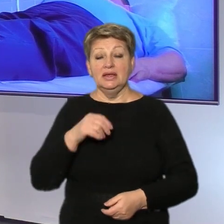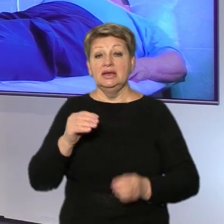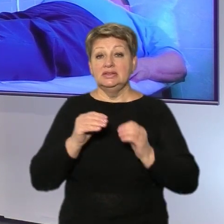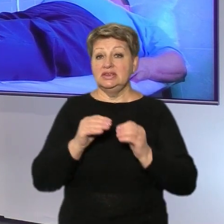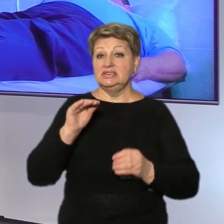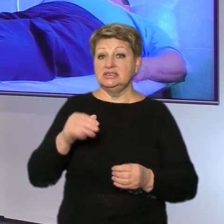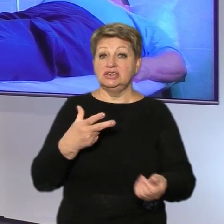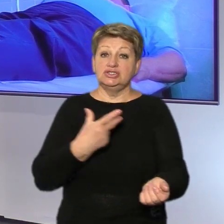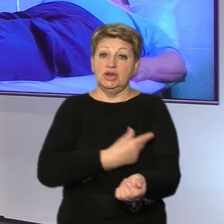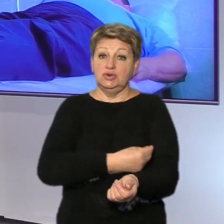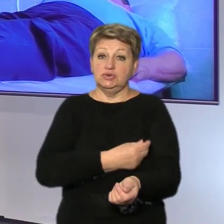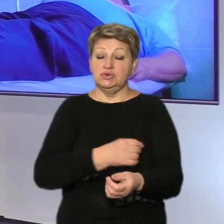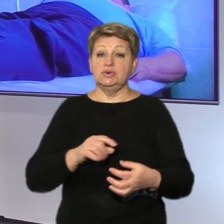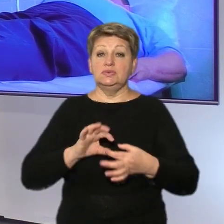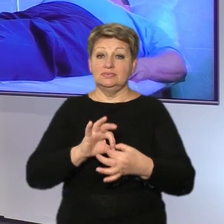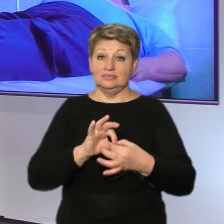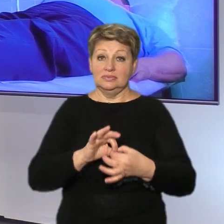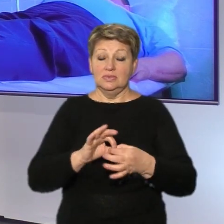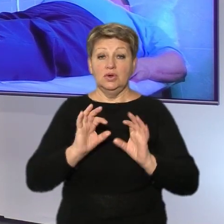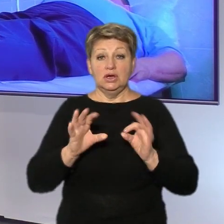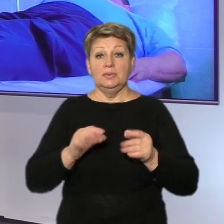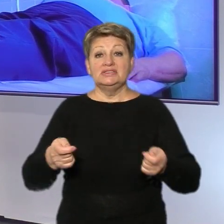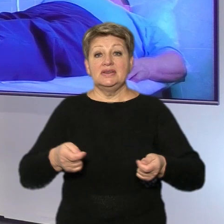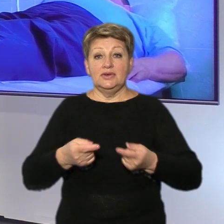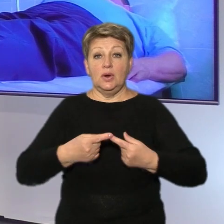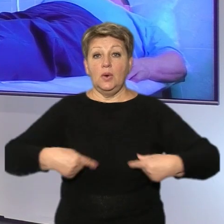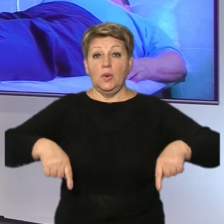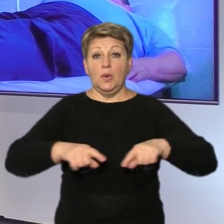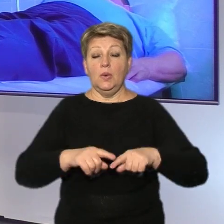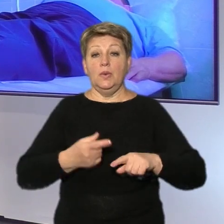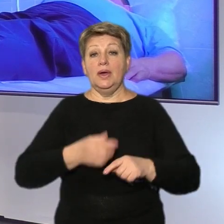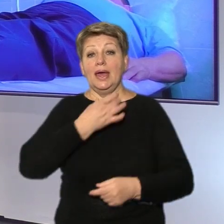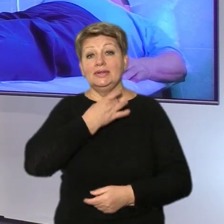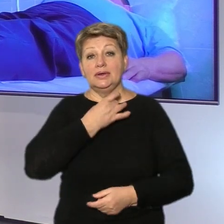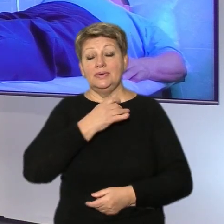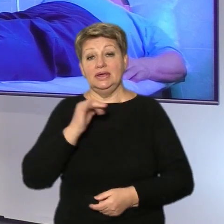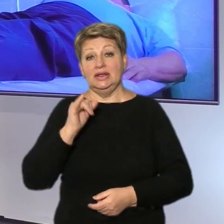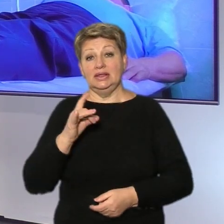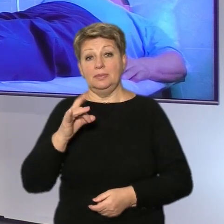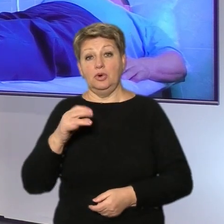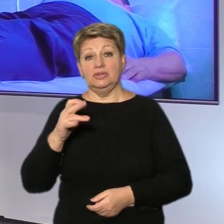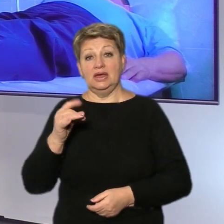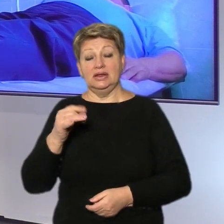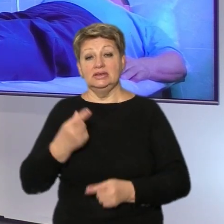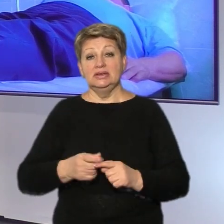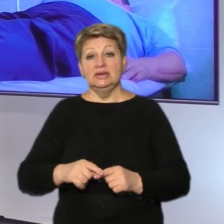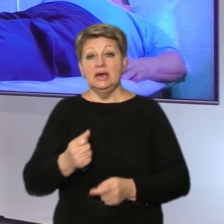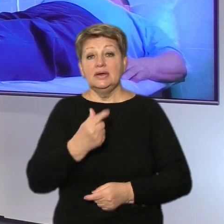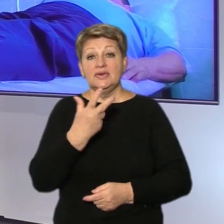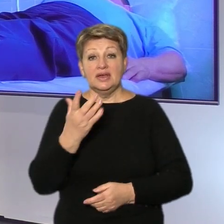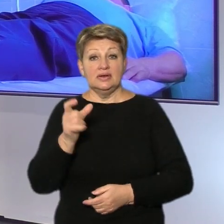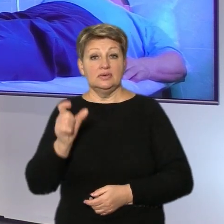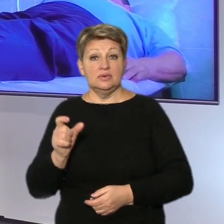інсулінозалежних, розповіла Суспільному завідувачка відділення ендокринології Ірина Бондарець. За її слів, ця кількість продовжує